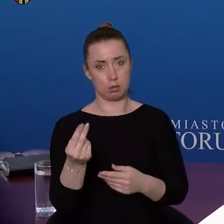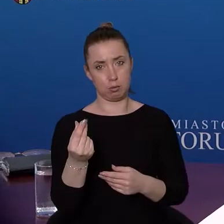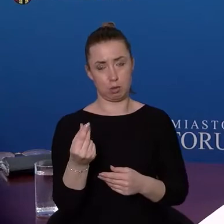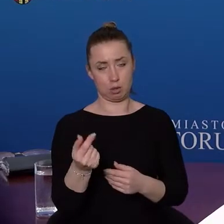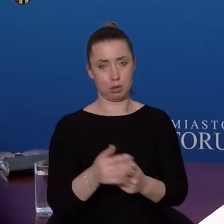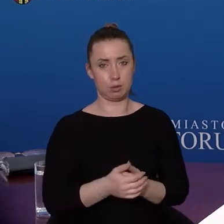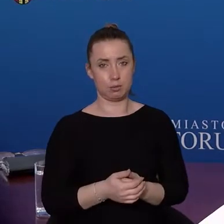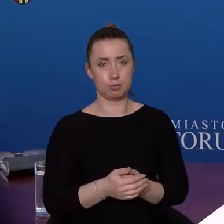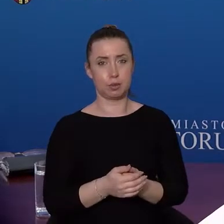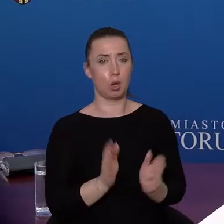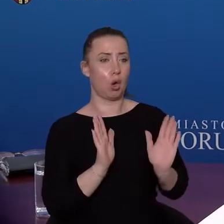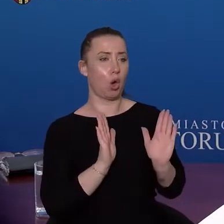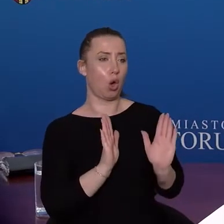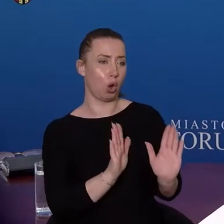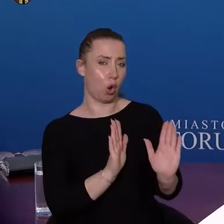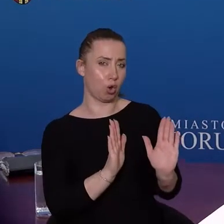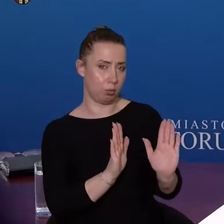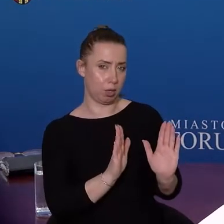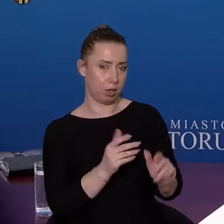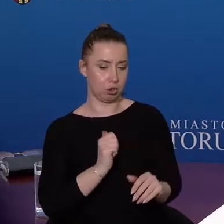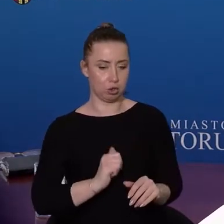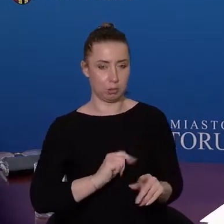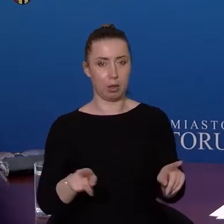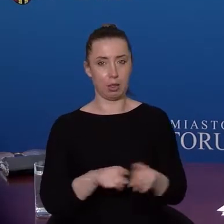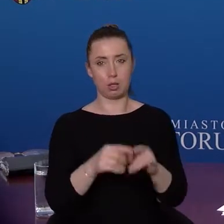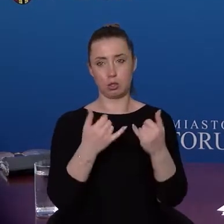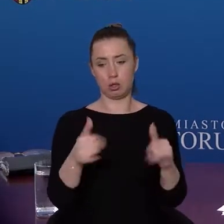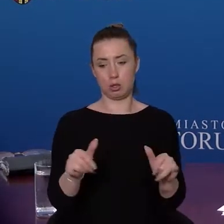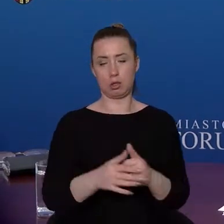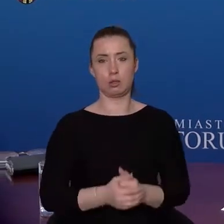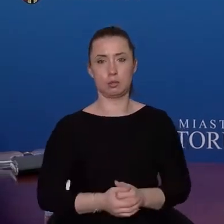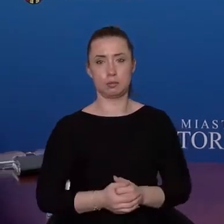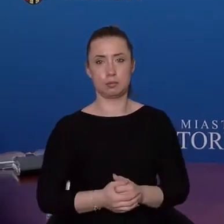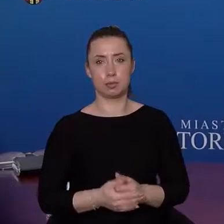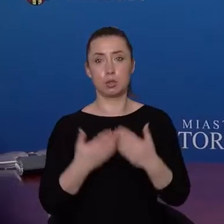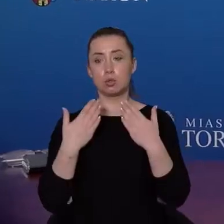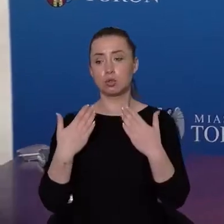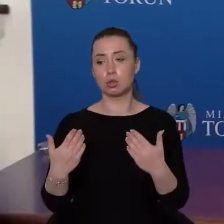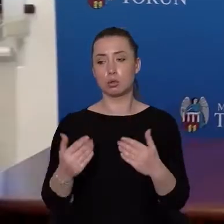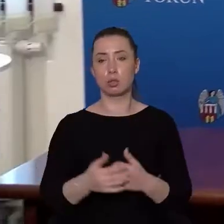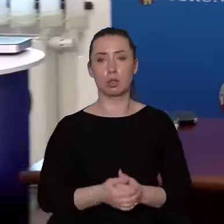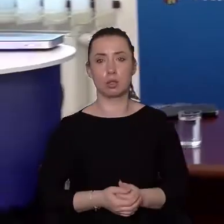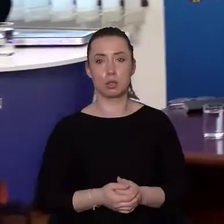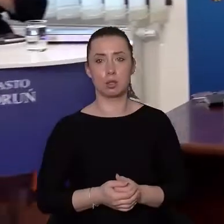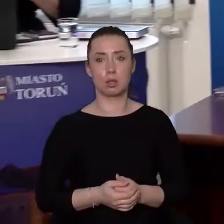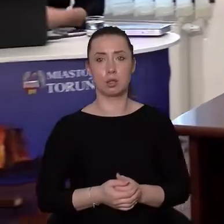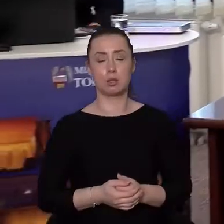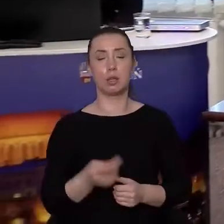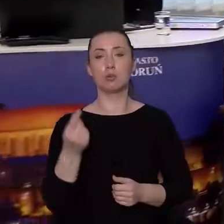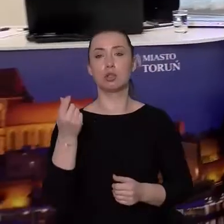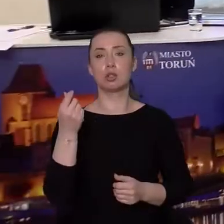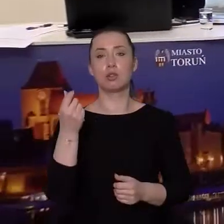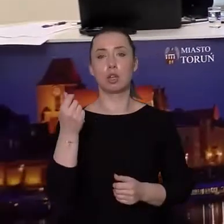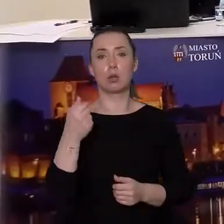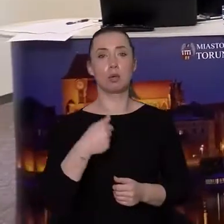więc, chrońmy siebie, chrońmy innych. Dziękuję bardzo. Dziękuję bardzo, panie prezydencie. Właśnie przed chwilą